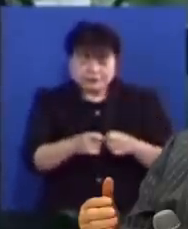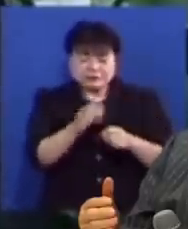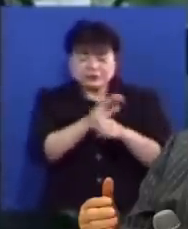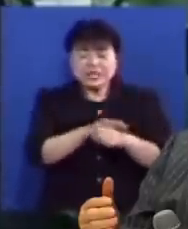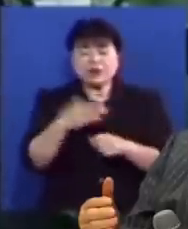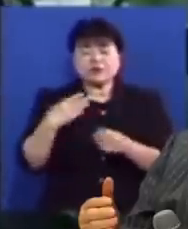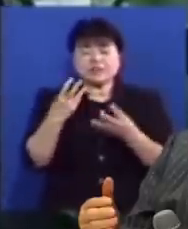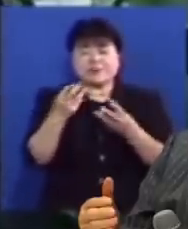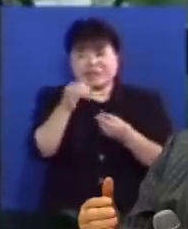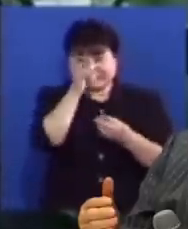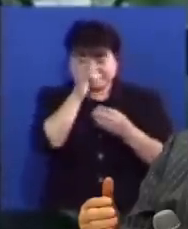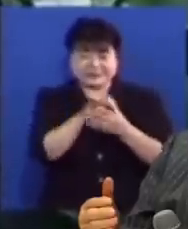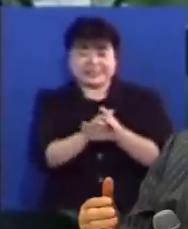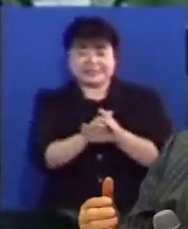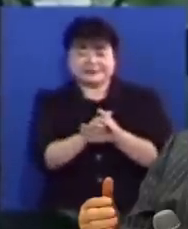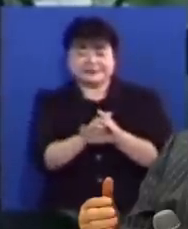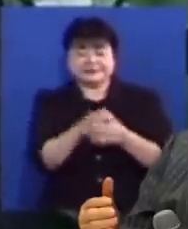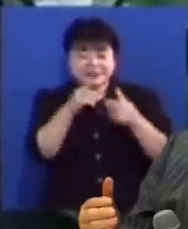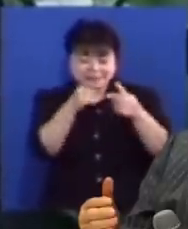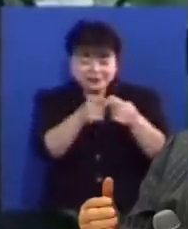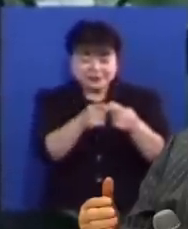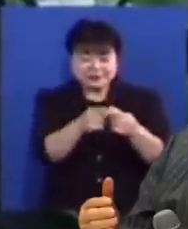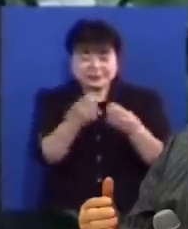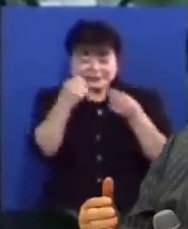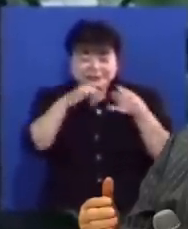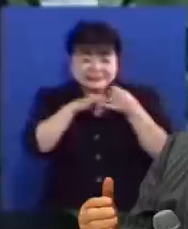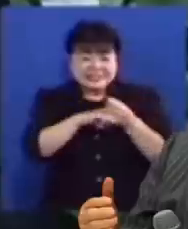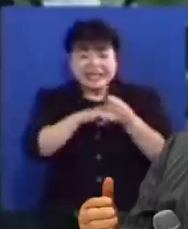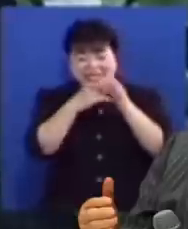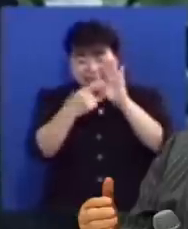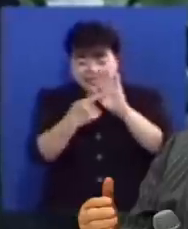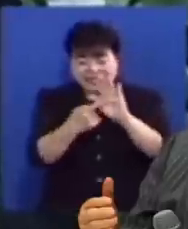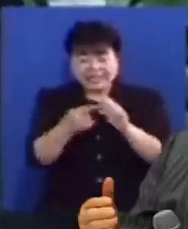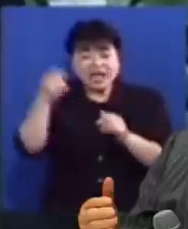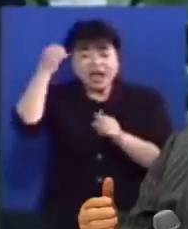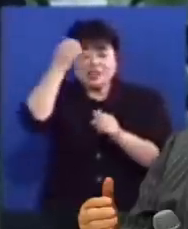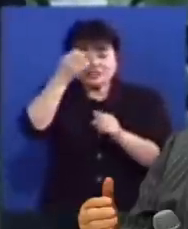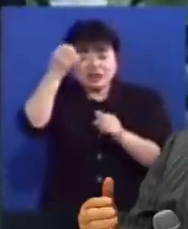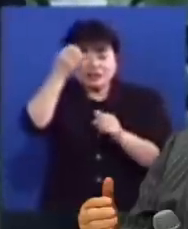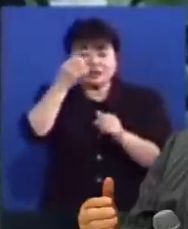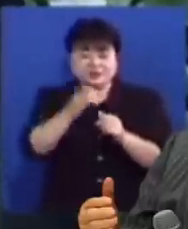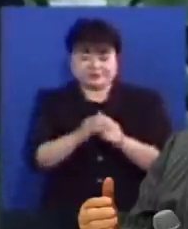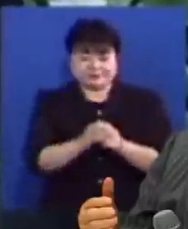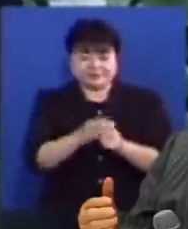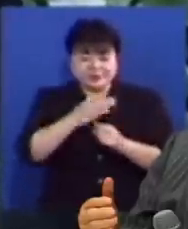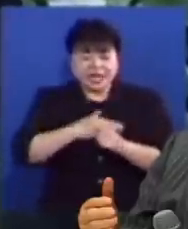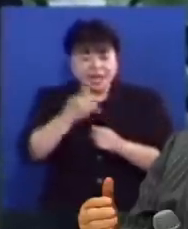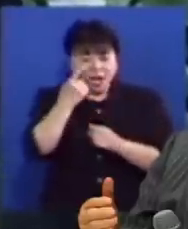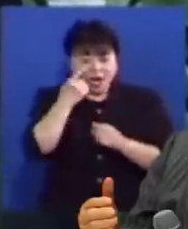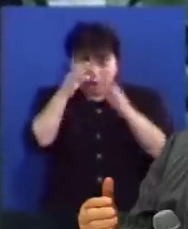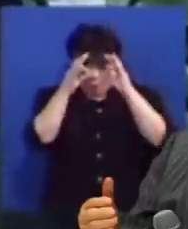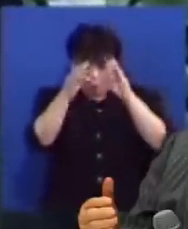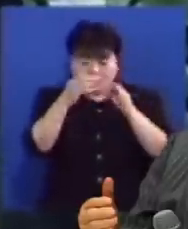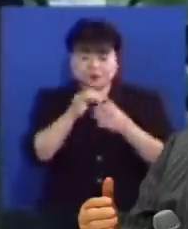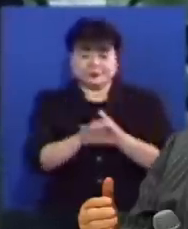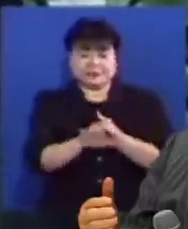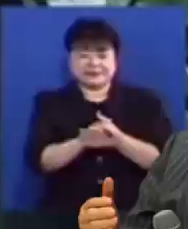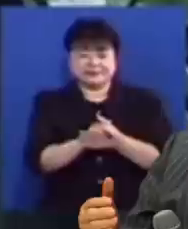모르는 사람이 있습니다 첫째로 신약성경에 나타나신 성령을 여러분과 함께 알아보고자 하는 것입니다